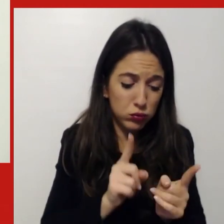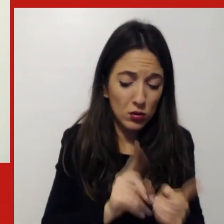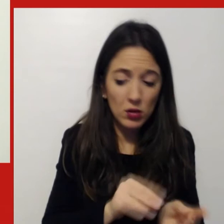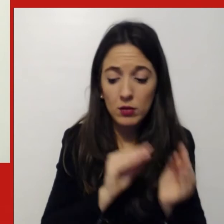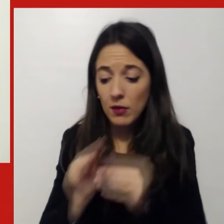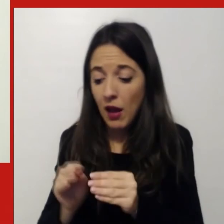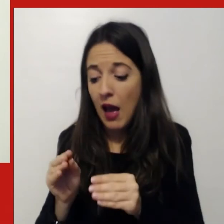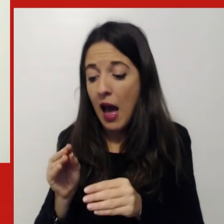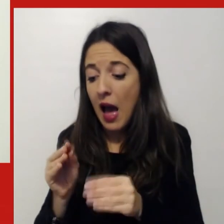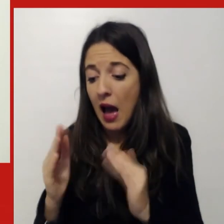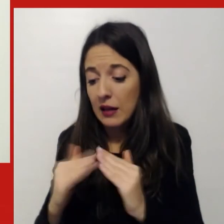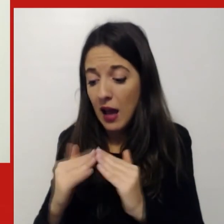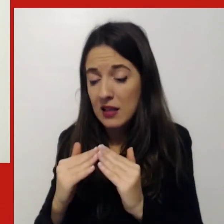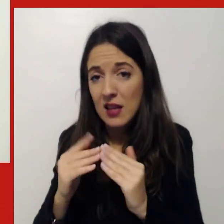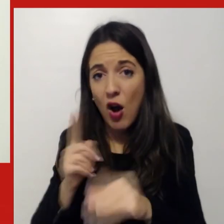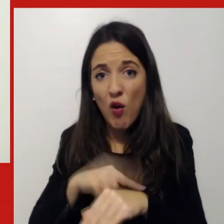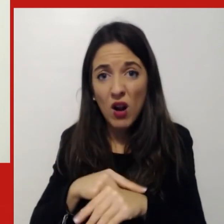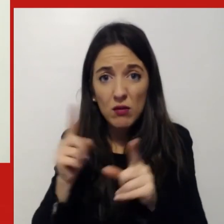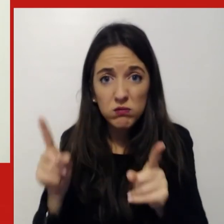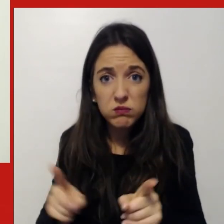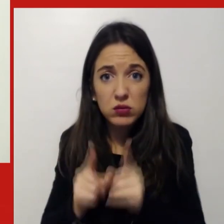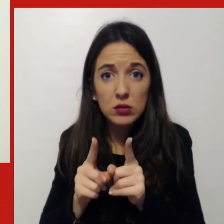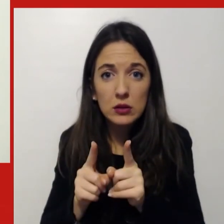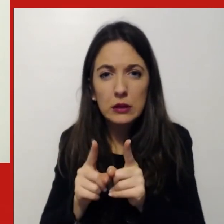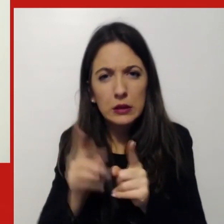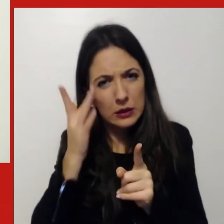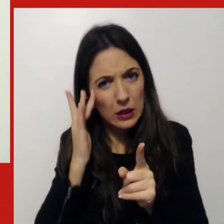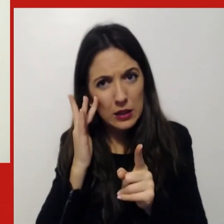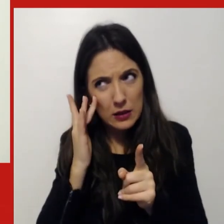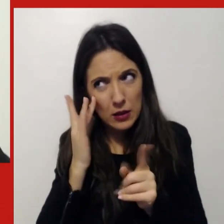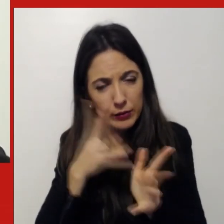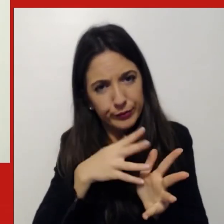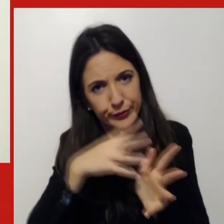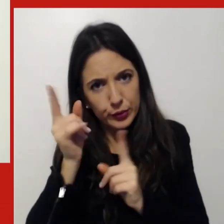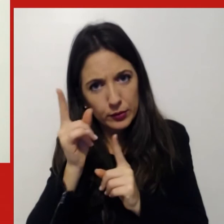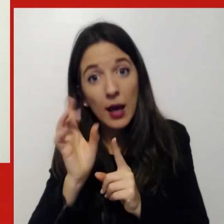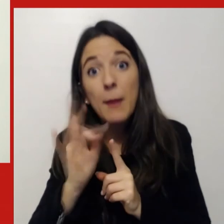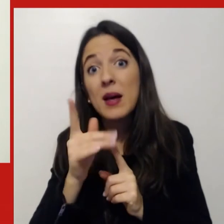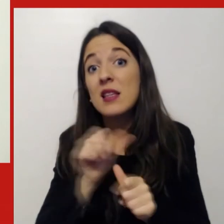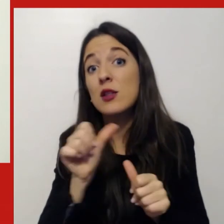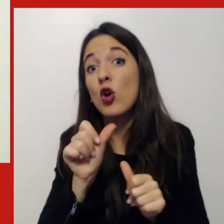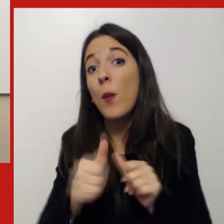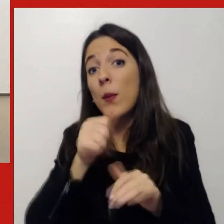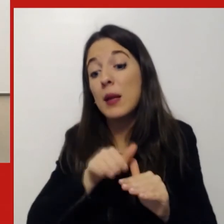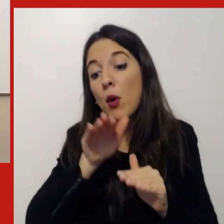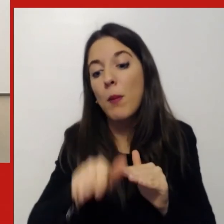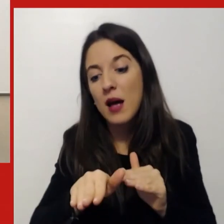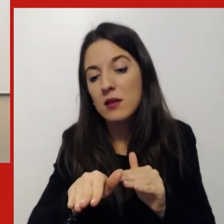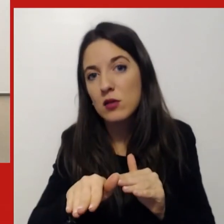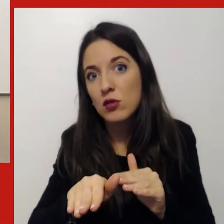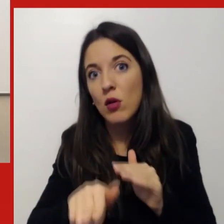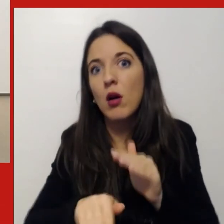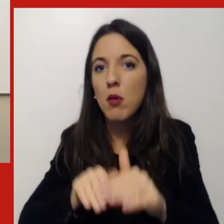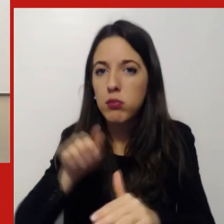se però è un passaggio può avere un suo primo senso certo sempre su questa